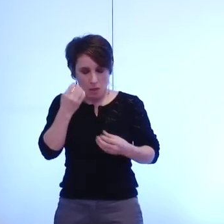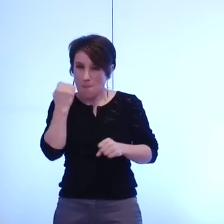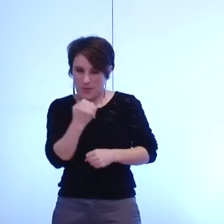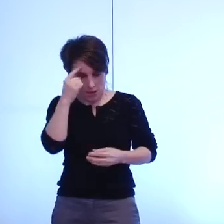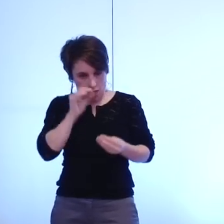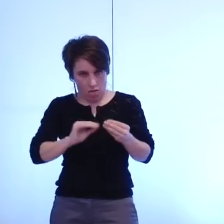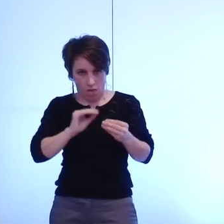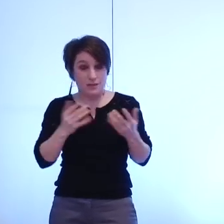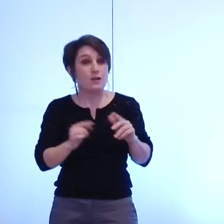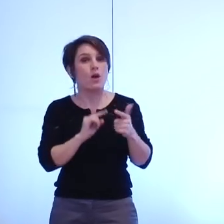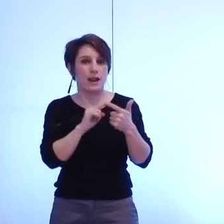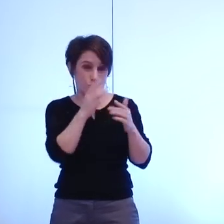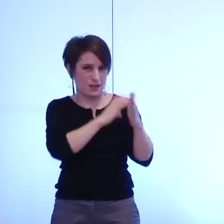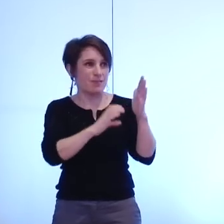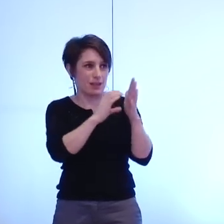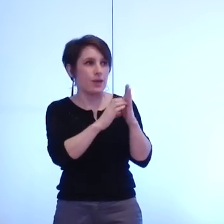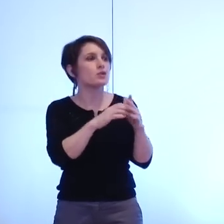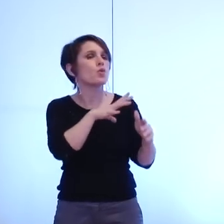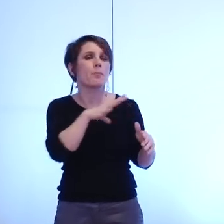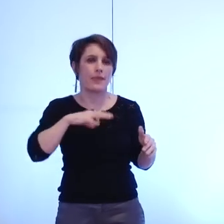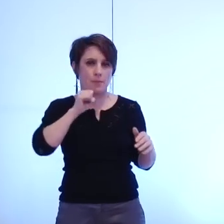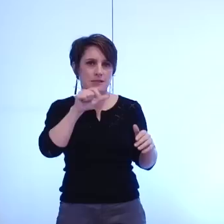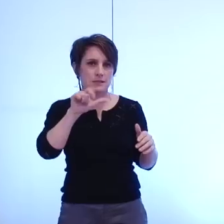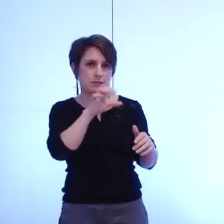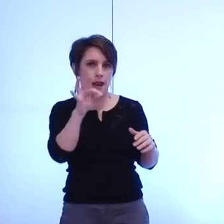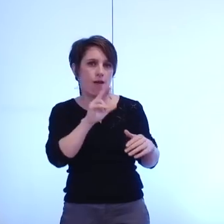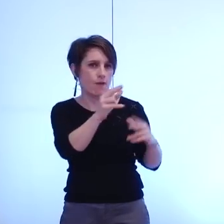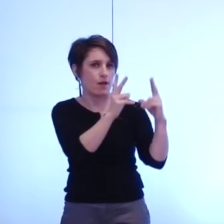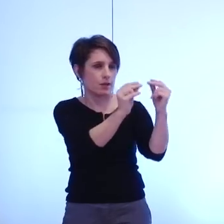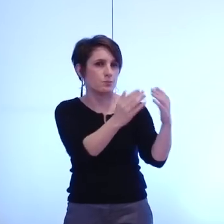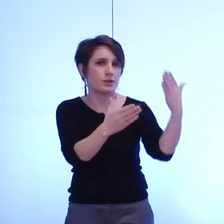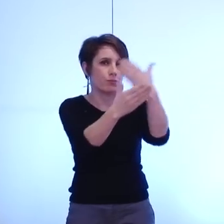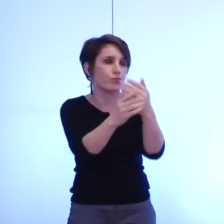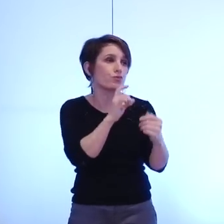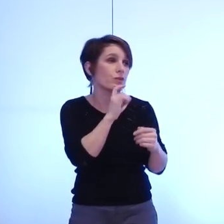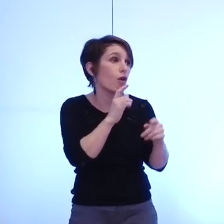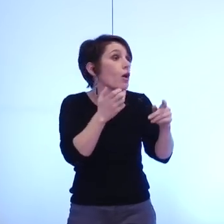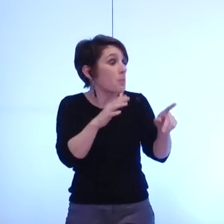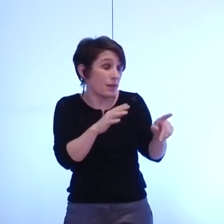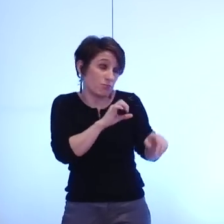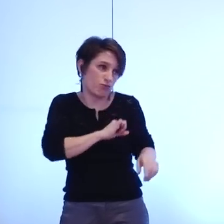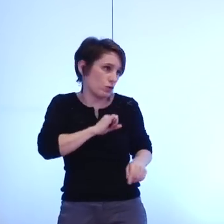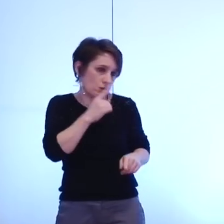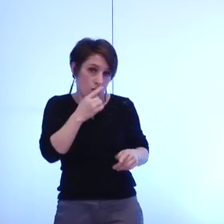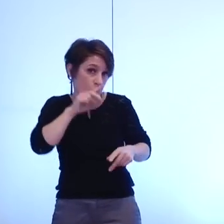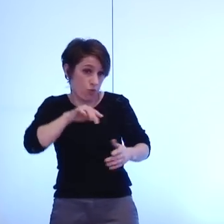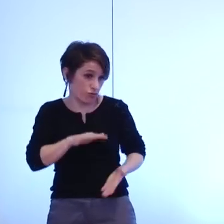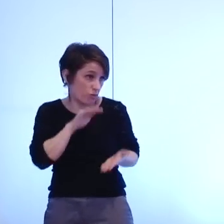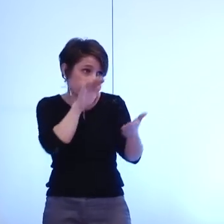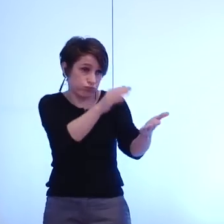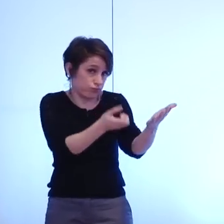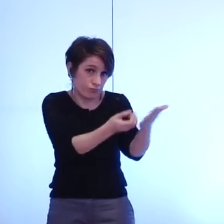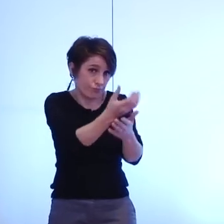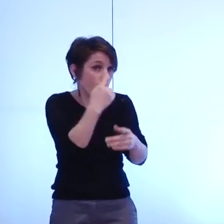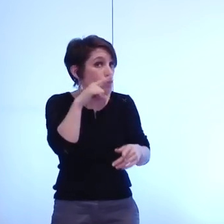c'est Marie-Josée Sala qui l'a fait mais pour nous il est clair je suis désolé monsieur Mongaburu je fais un paquet global que ces délibérations là seront